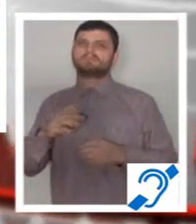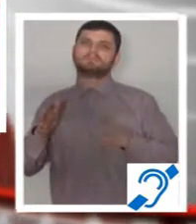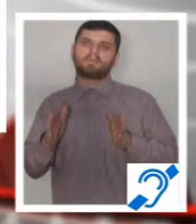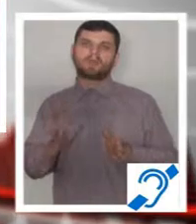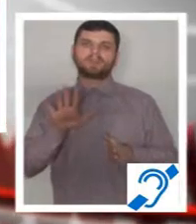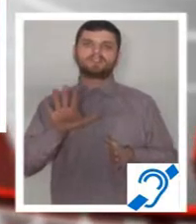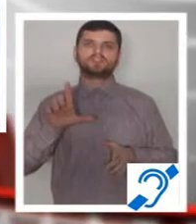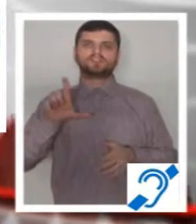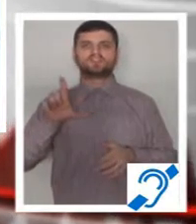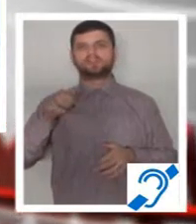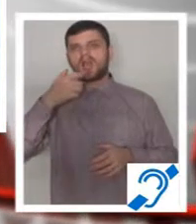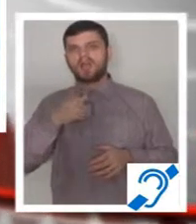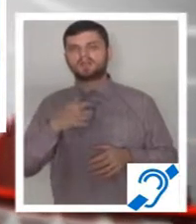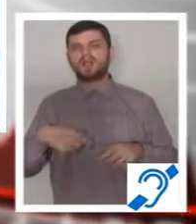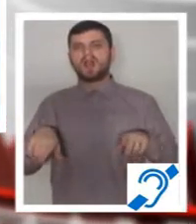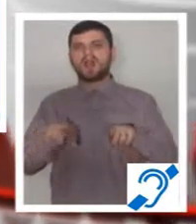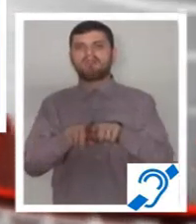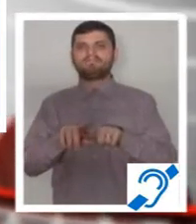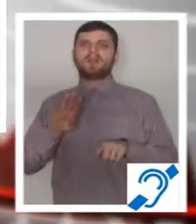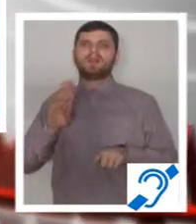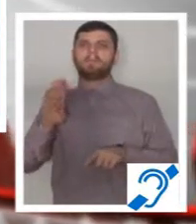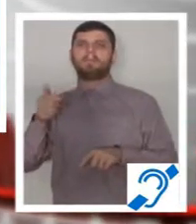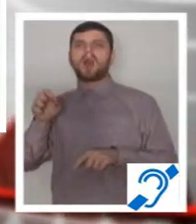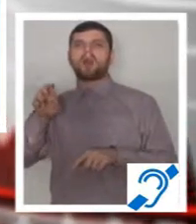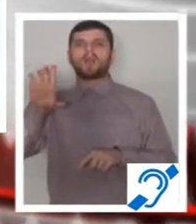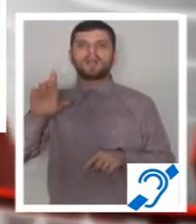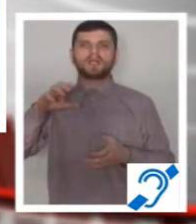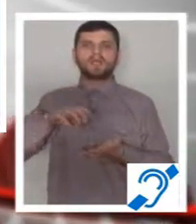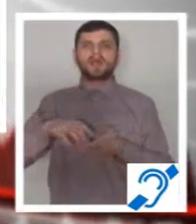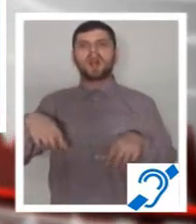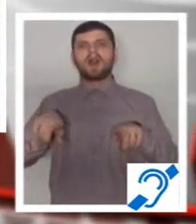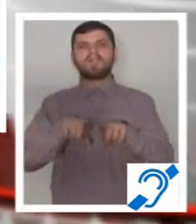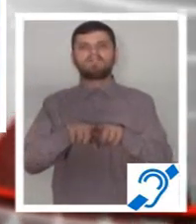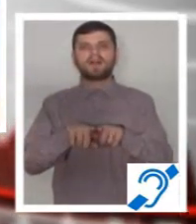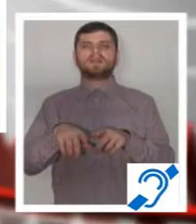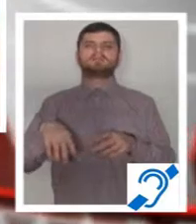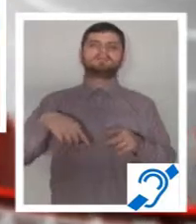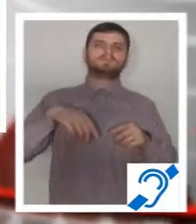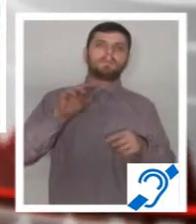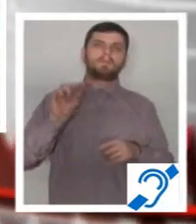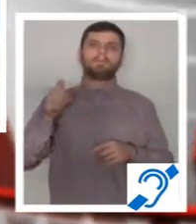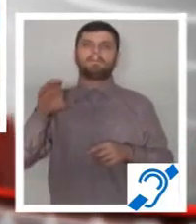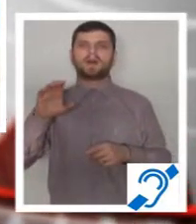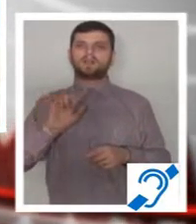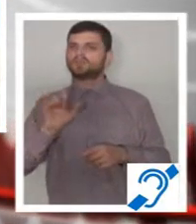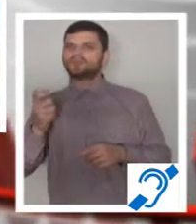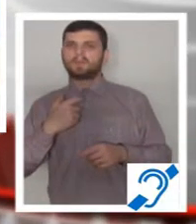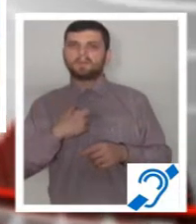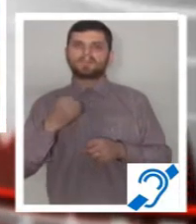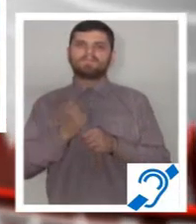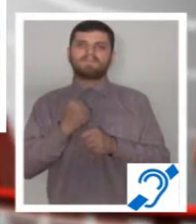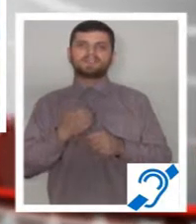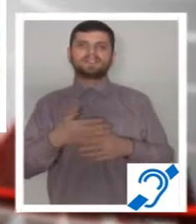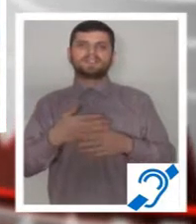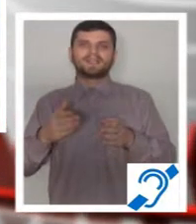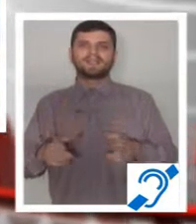la Bowling, unde s-a făcut parcare, cât și în Ștrand, parc reabilitat, lucrările au fost realizate cu bani europeni. Pe de altă parte, nu îl amenajăm nici în centru,